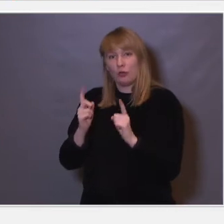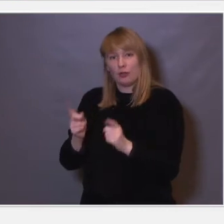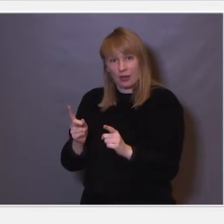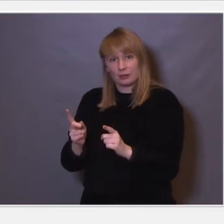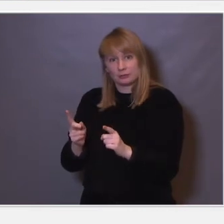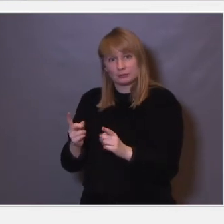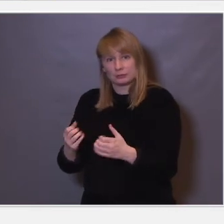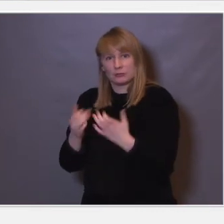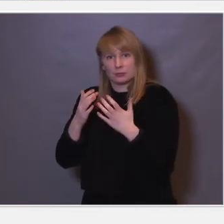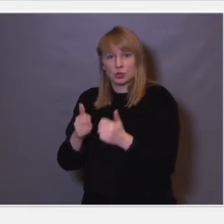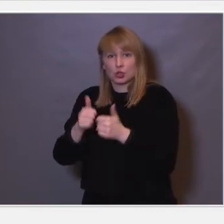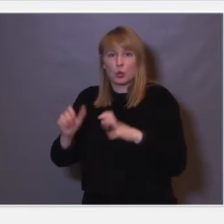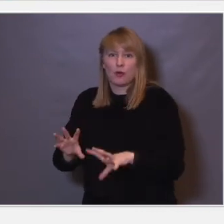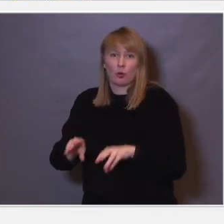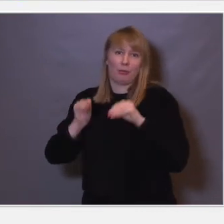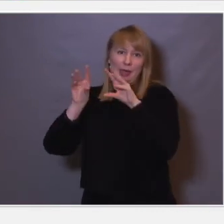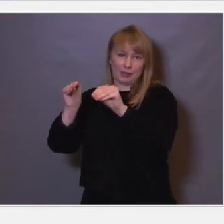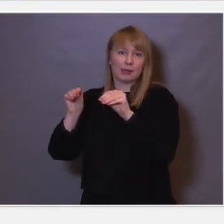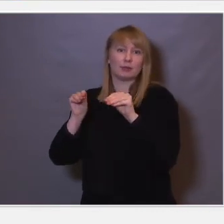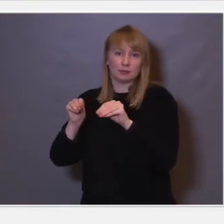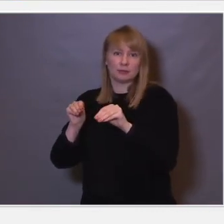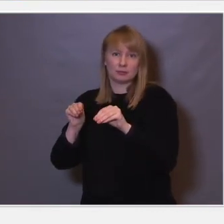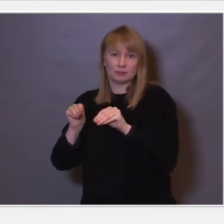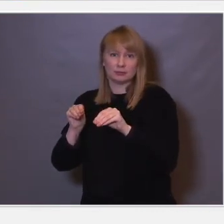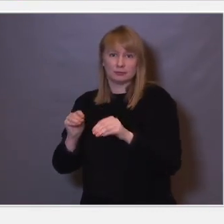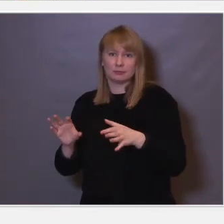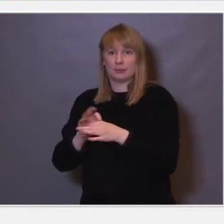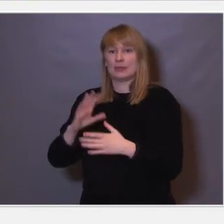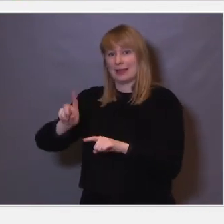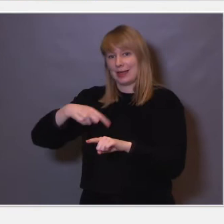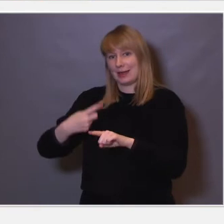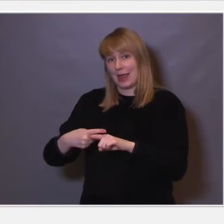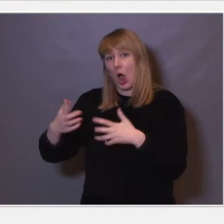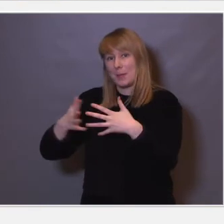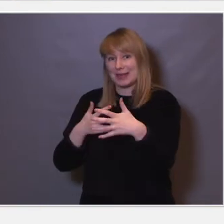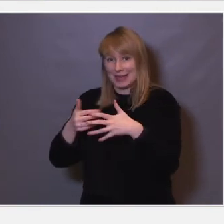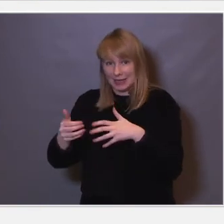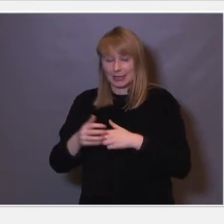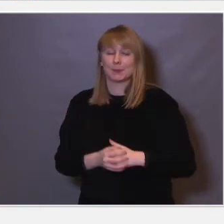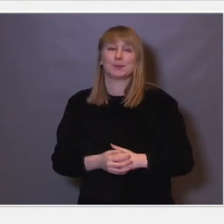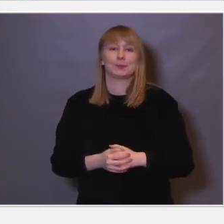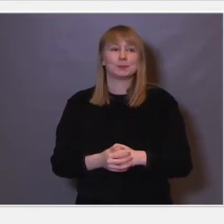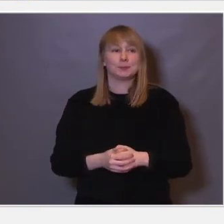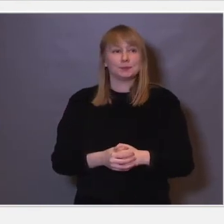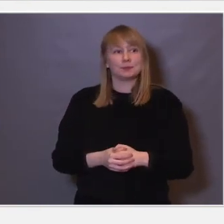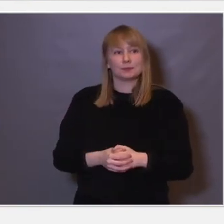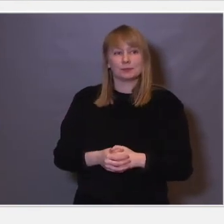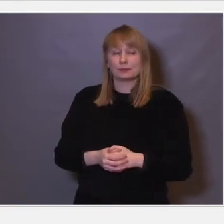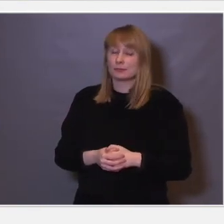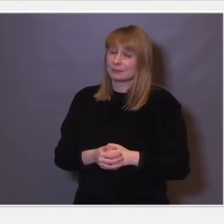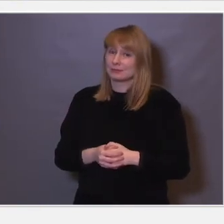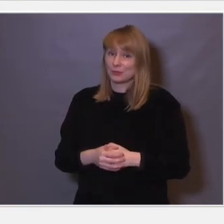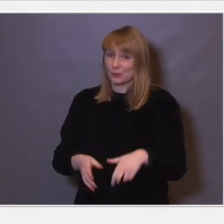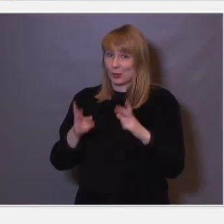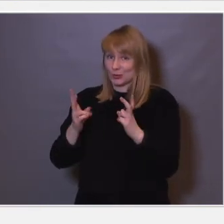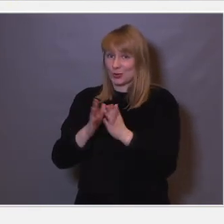bedring i sin rehabilitering. Og det er litt av det samme som skjer med et